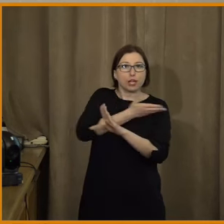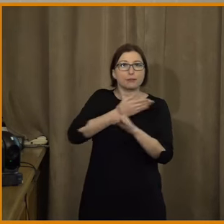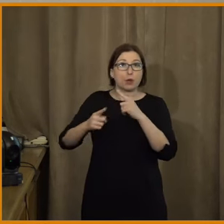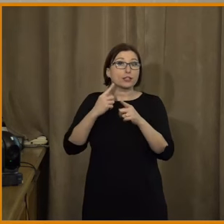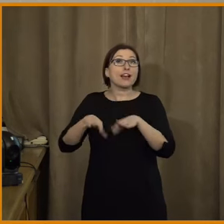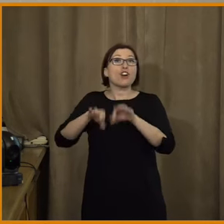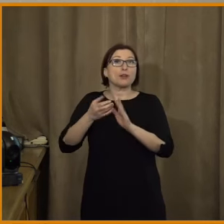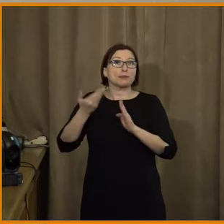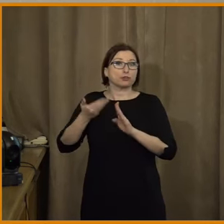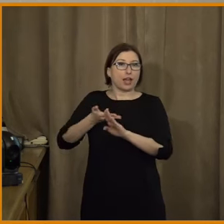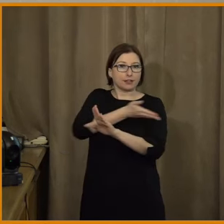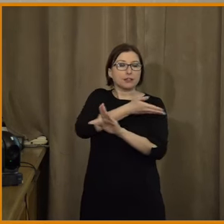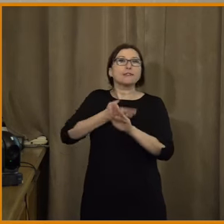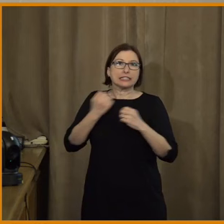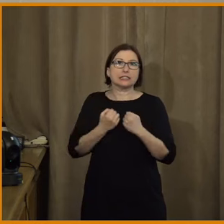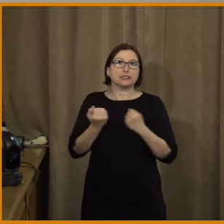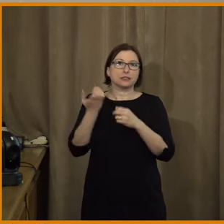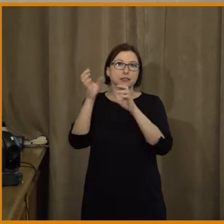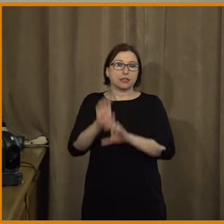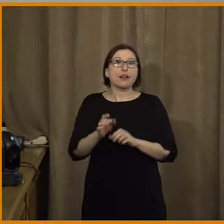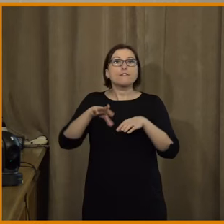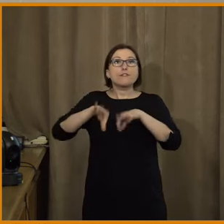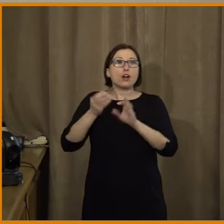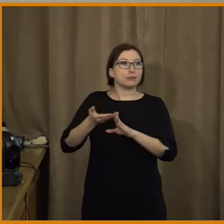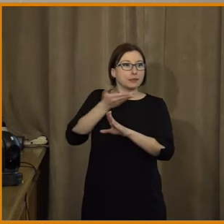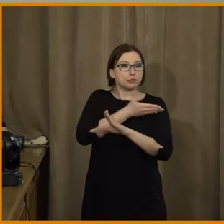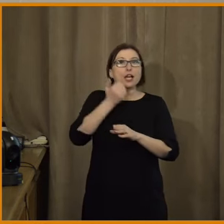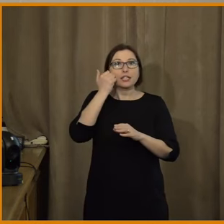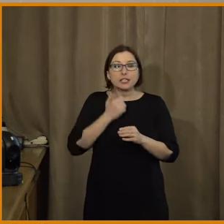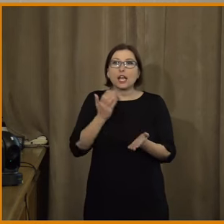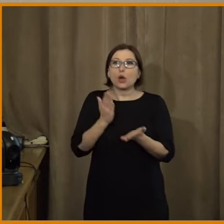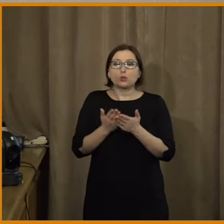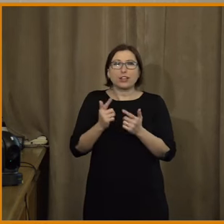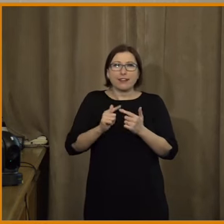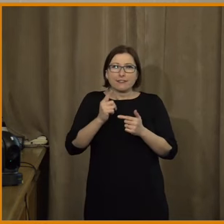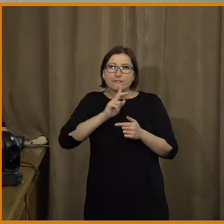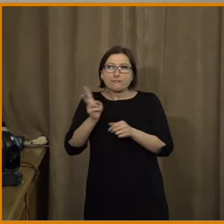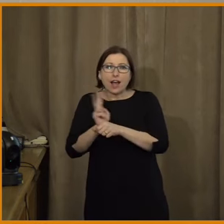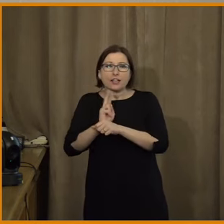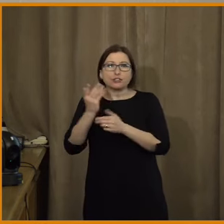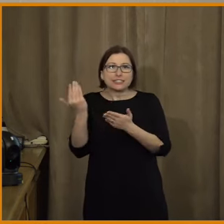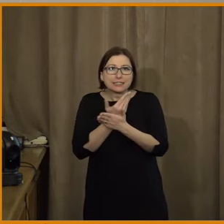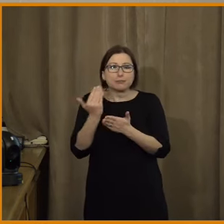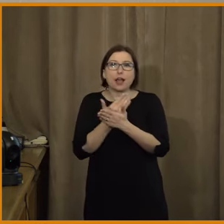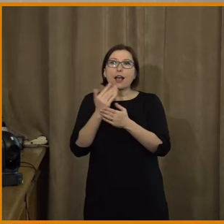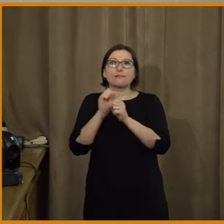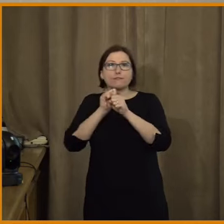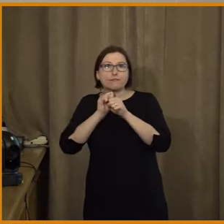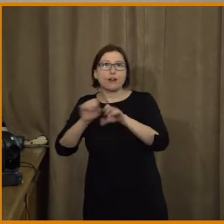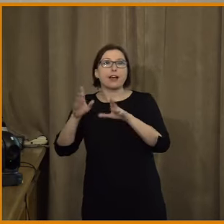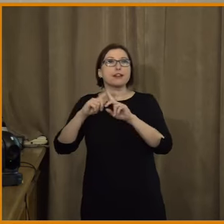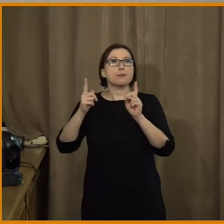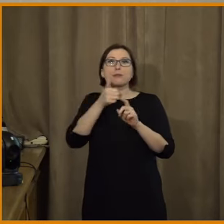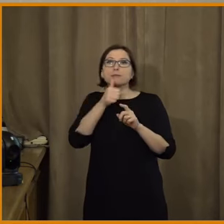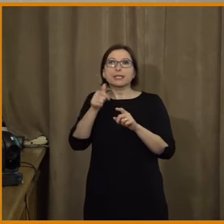typických voleb. V okamžiku, kdy vám ve volbách někdo vytvoří jasně nepravdivý citát nebo vyjádření ze